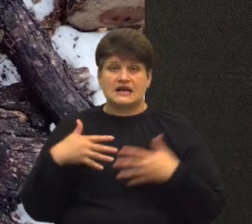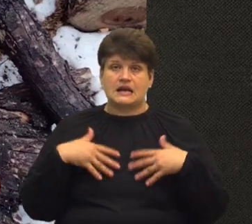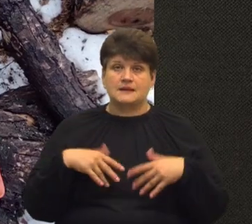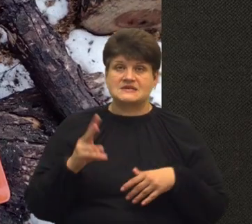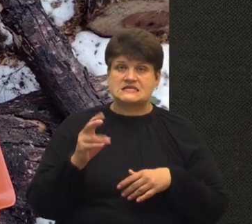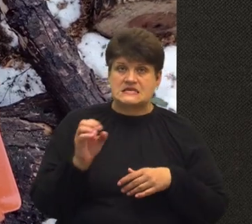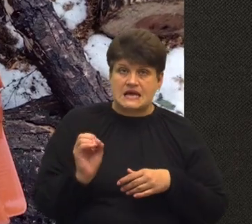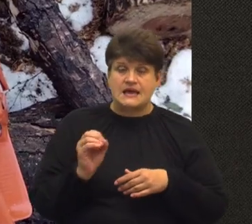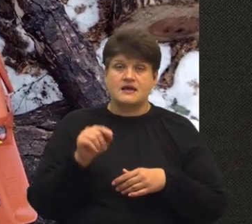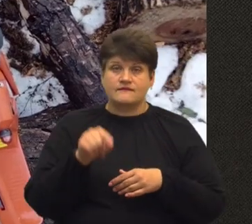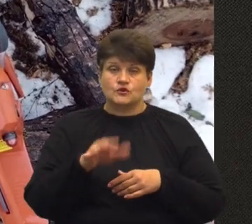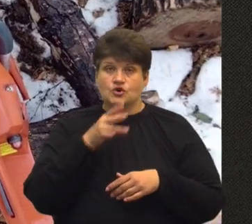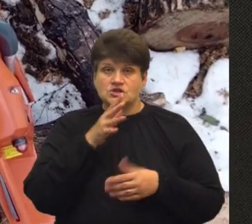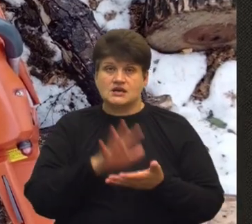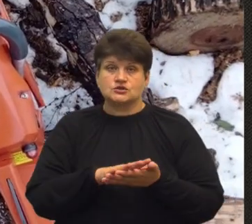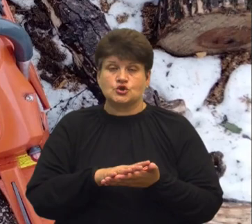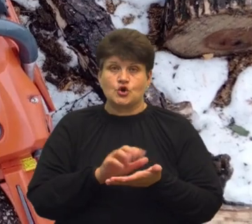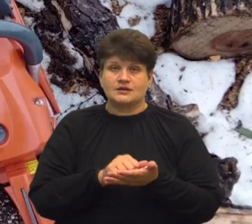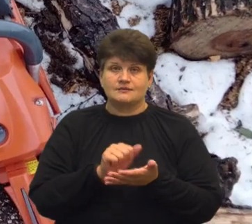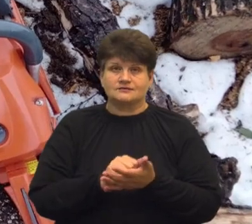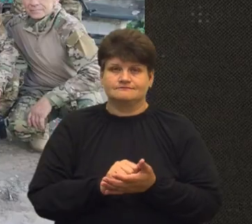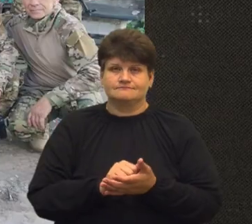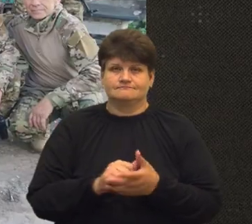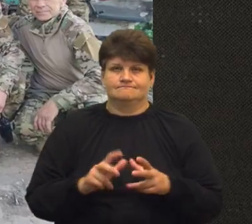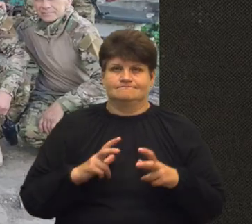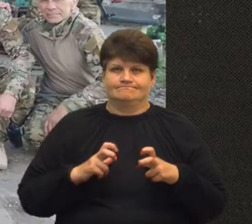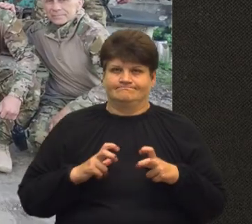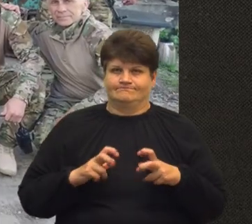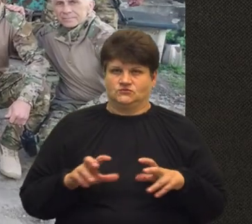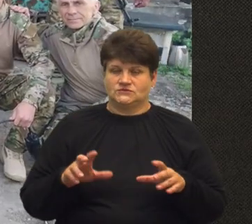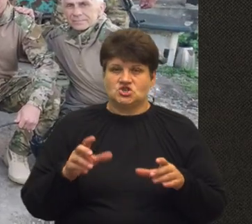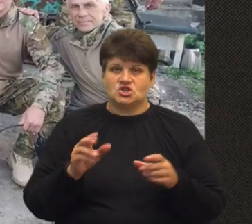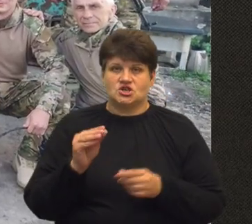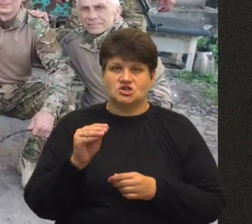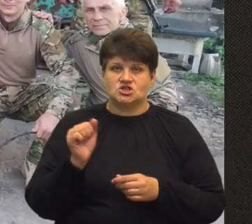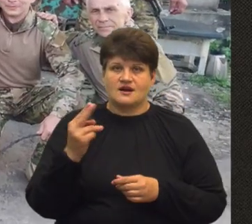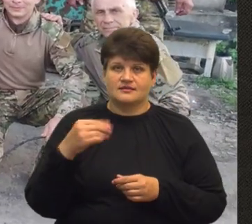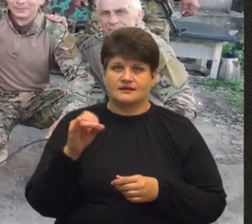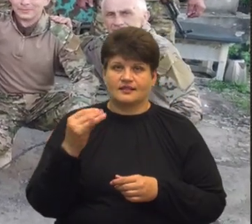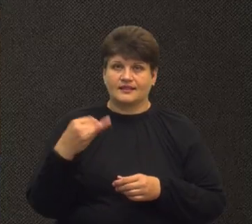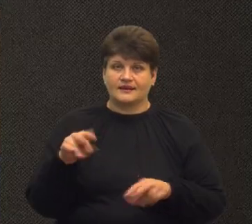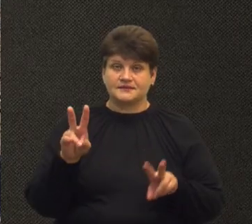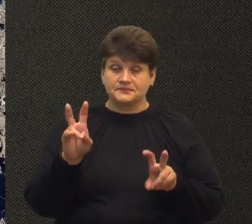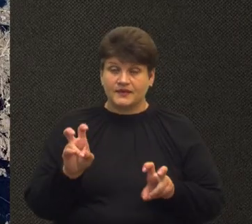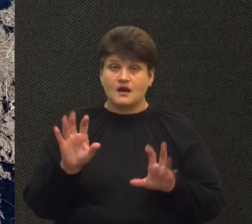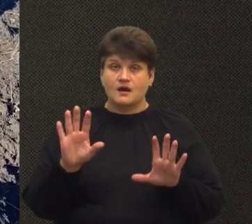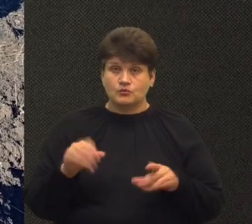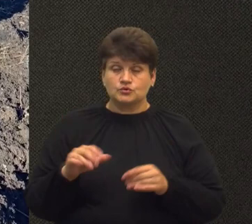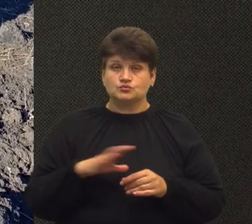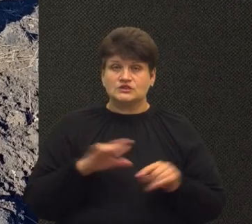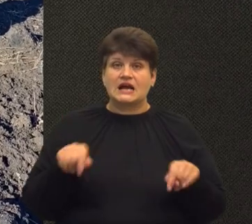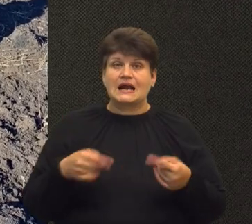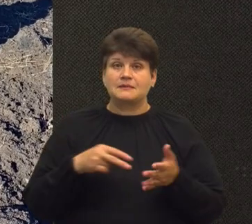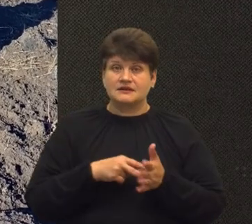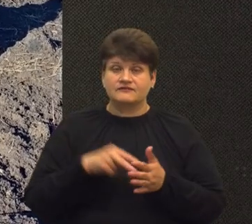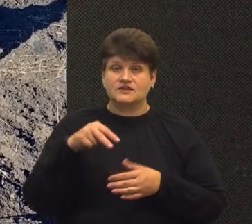той час і отримав псевдо «жадний». Служив у 128-й бригаді та Айдарі. Згодом проходив реабілітацію. У